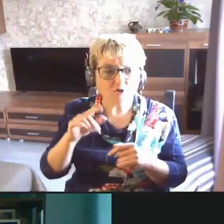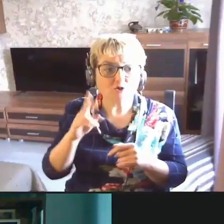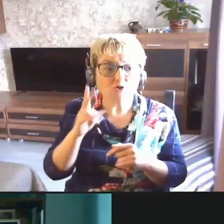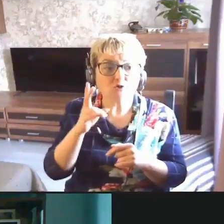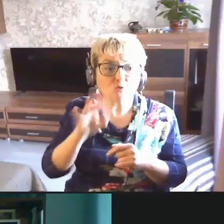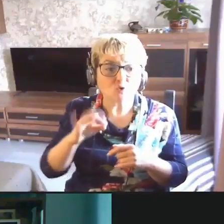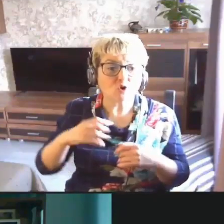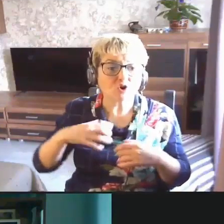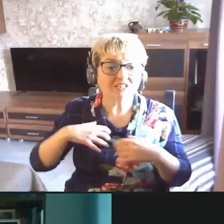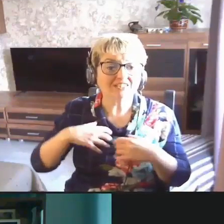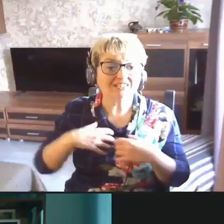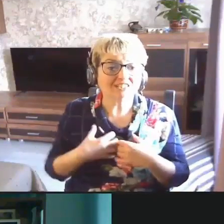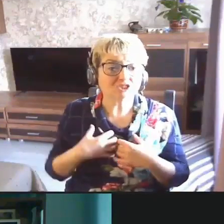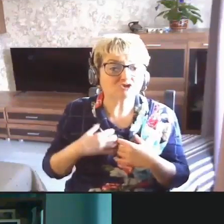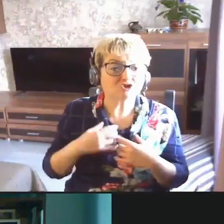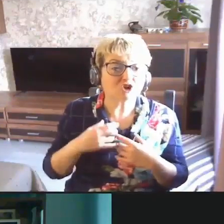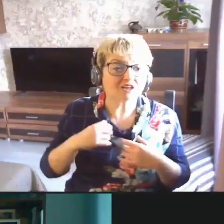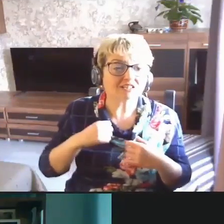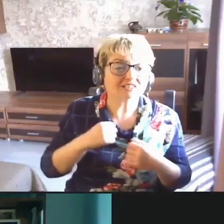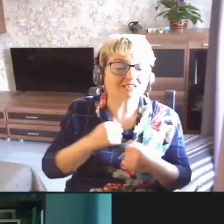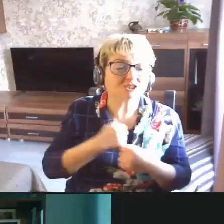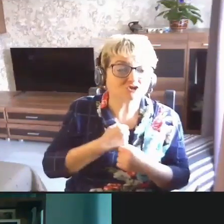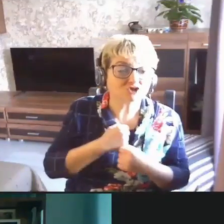сожалению,